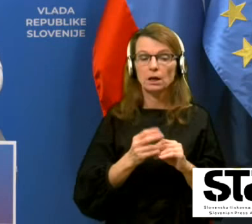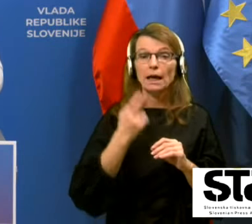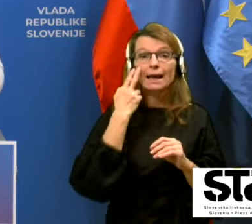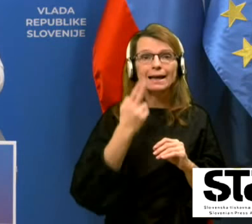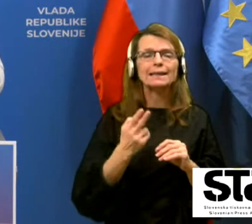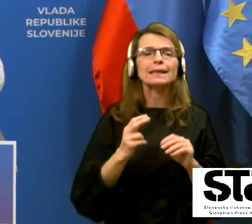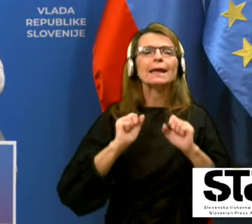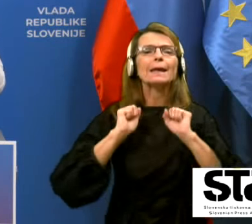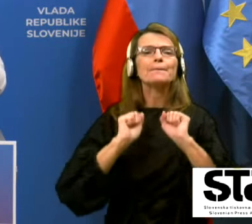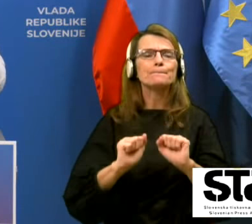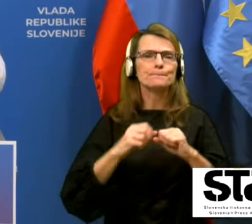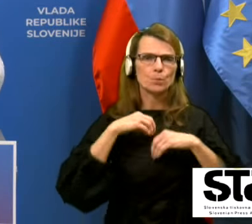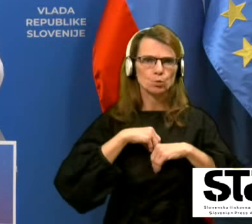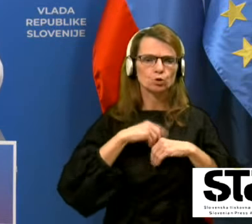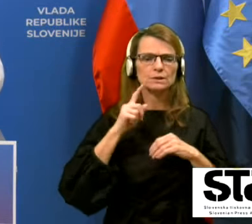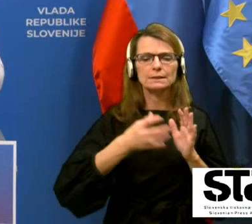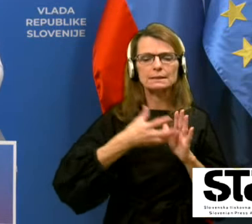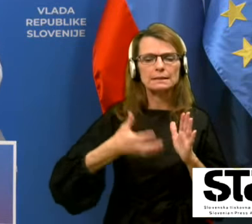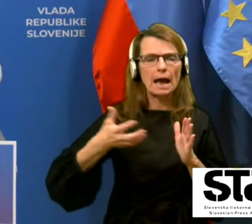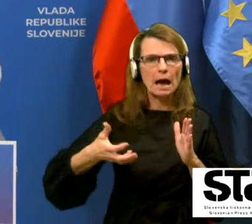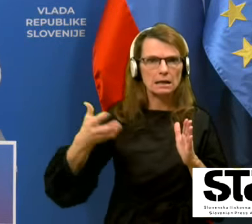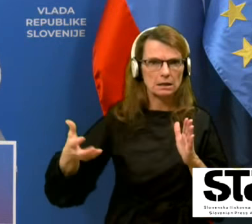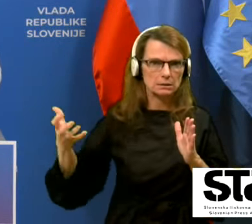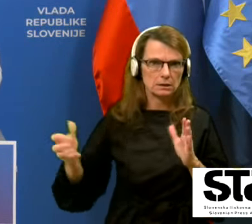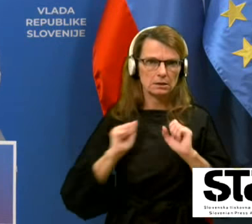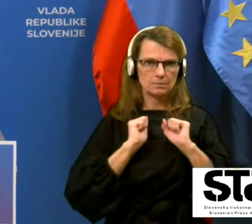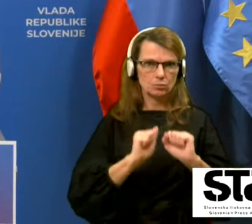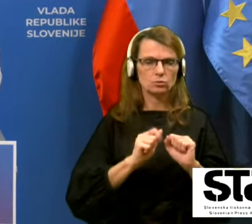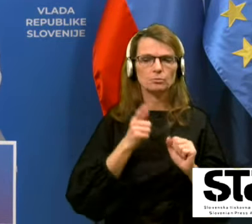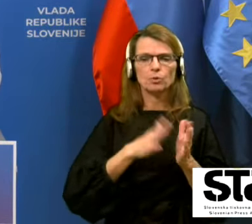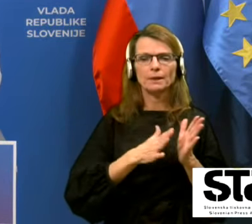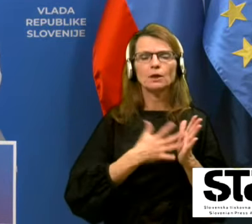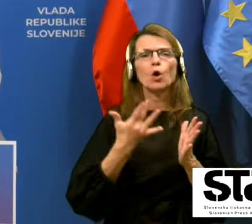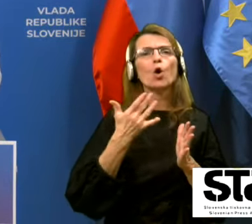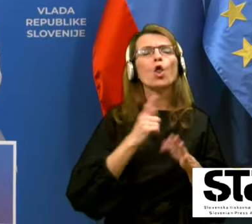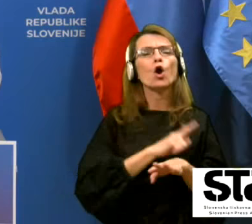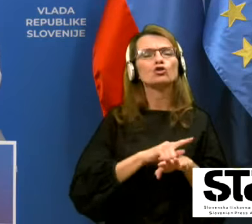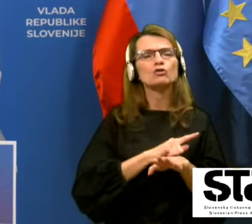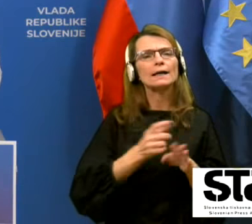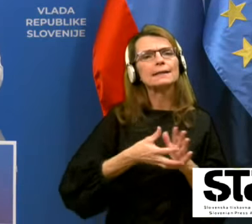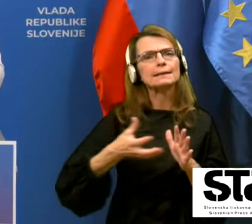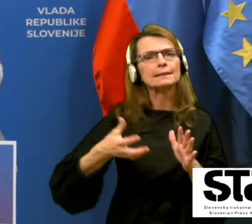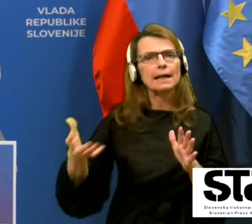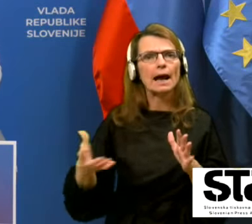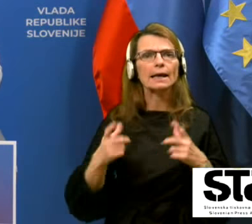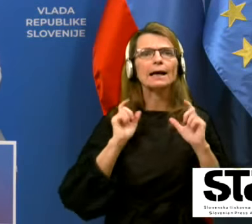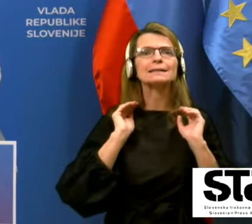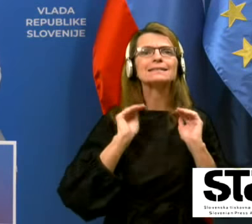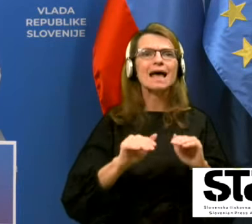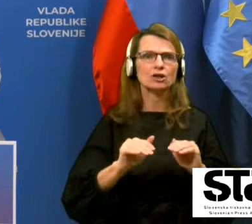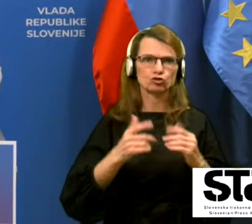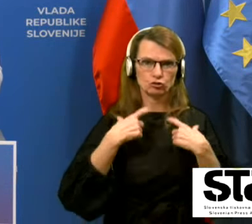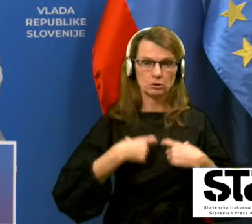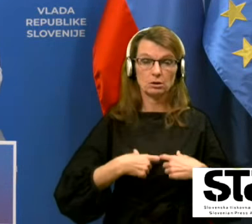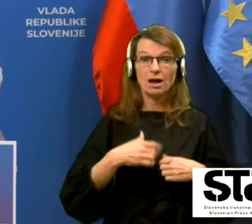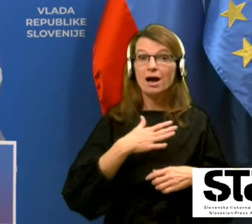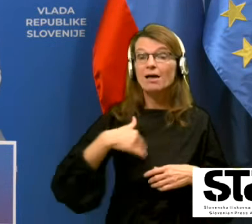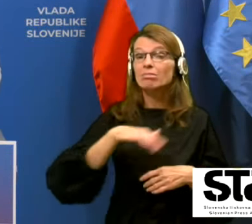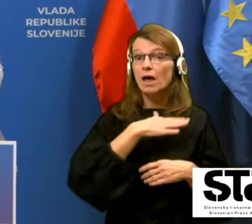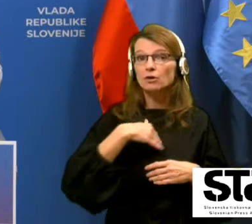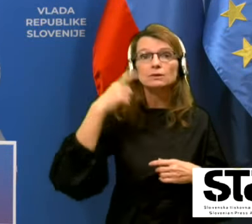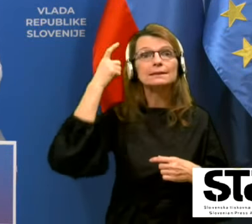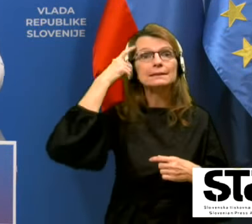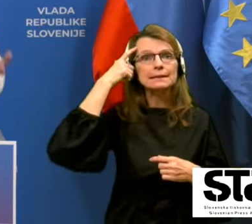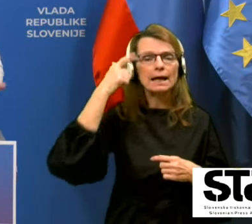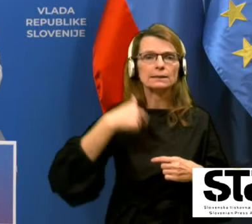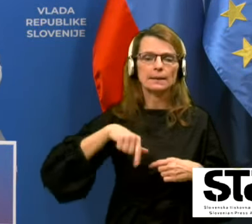imunosti in trajanje imunosti, torej, bomo reči, trajanje zaščite po preboleli bolezni, pač našo znanje nadgrajujemo.